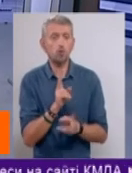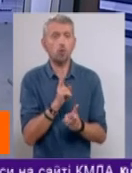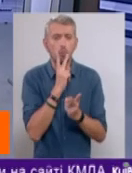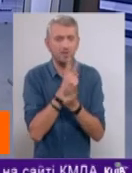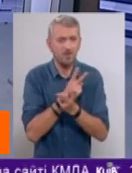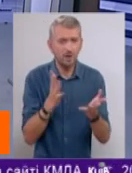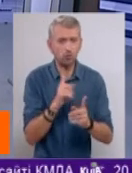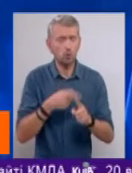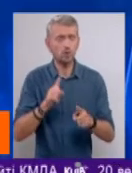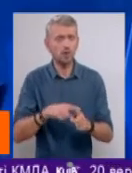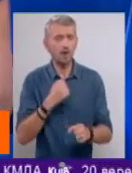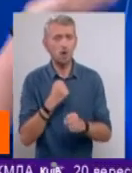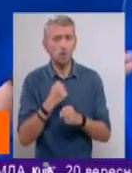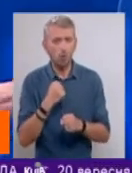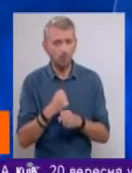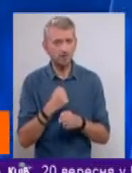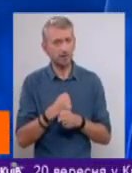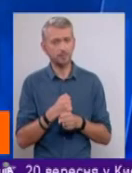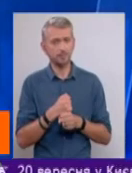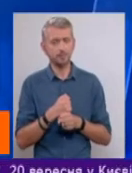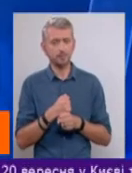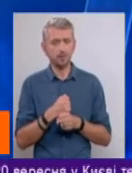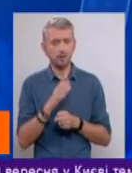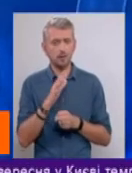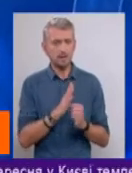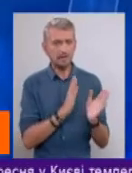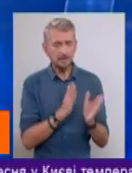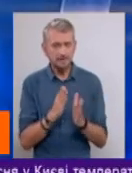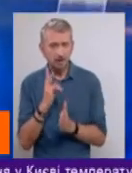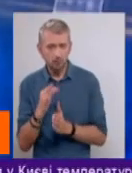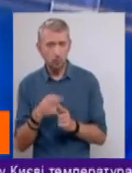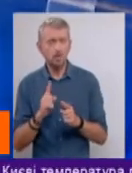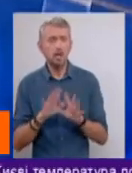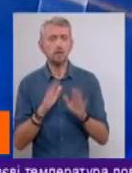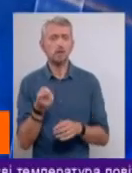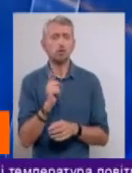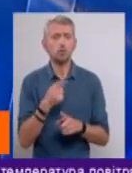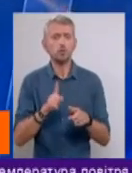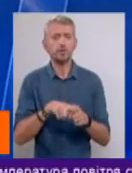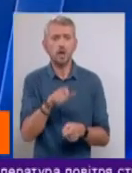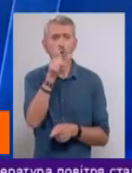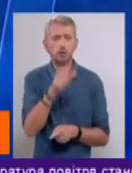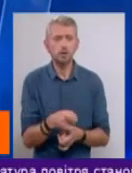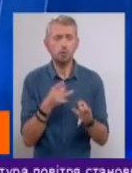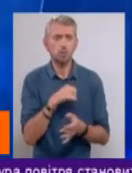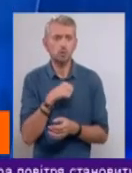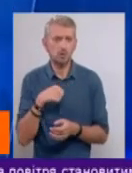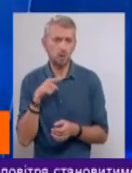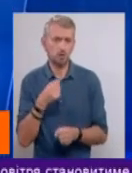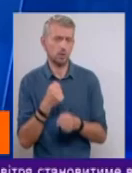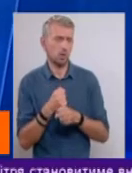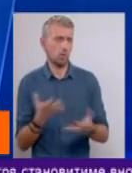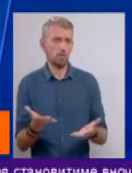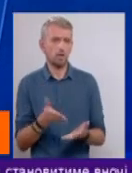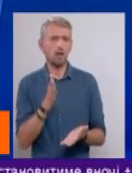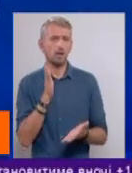що це робиться системно, то це тільки тому, що ця людина просто сама цього не робить. Бо